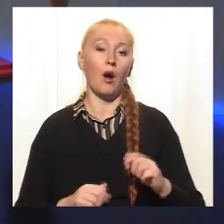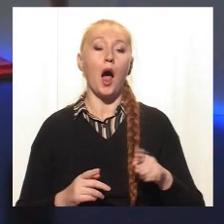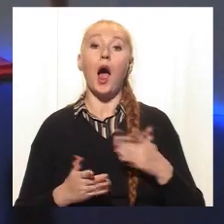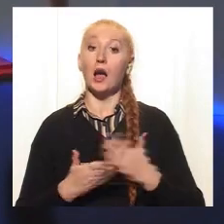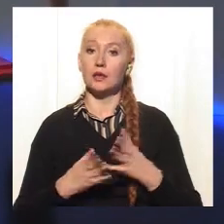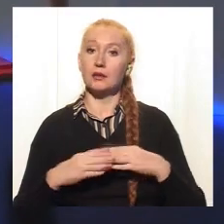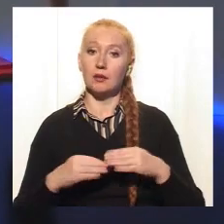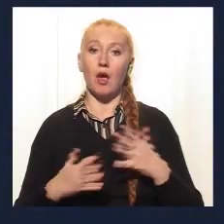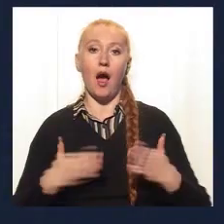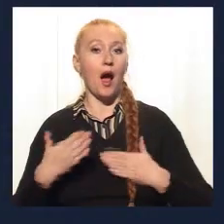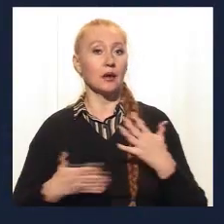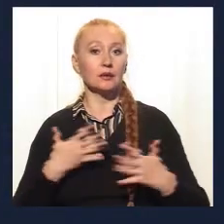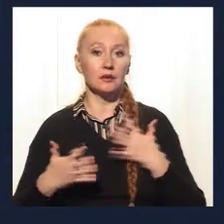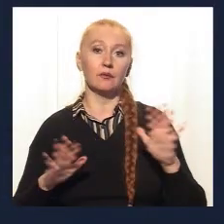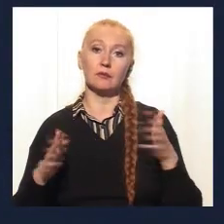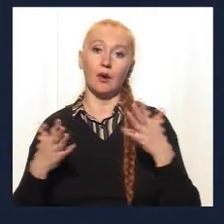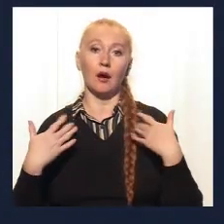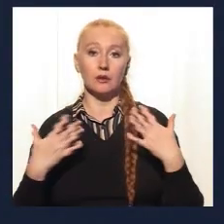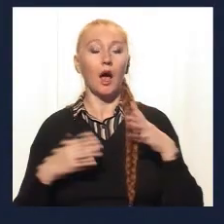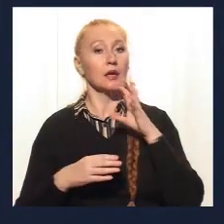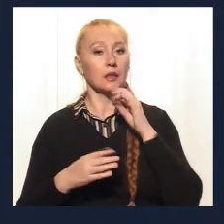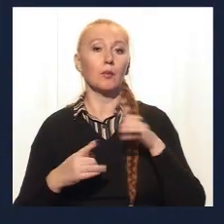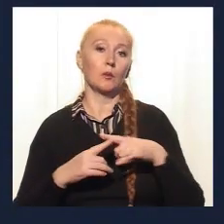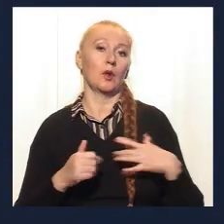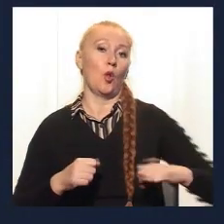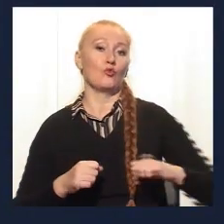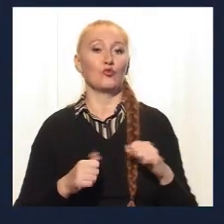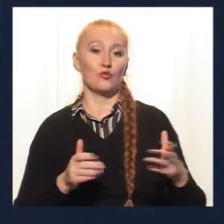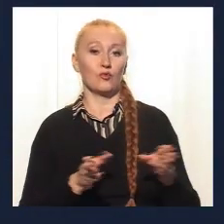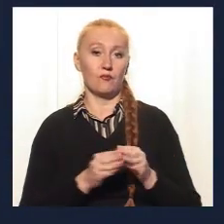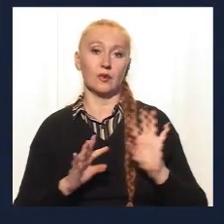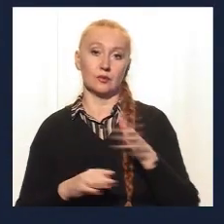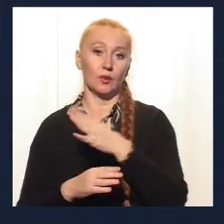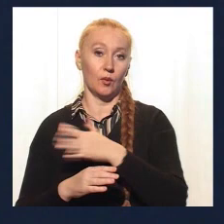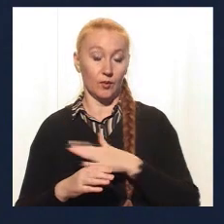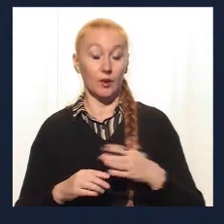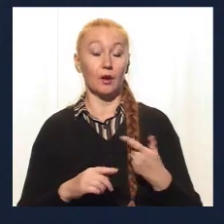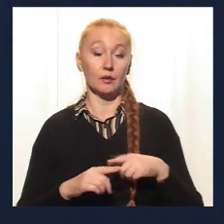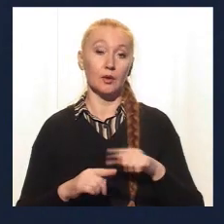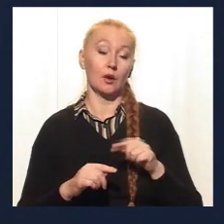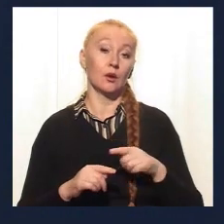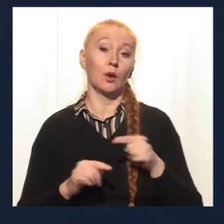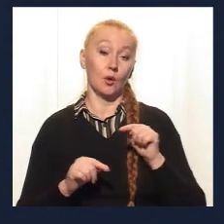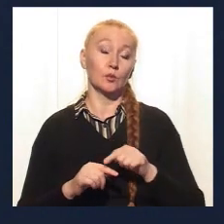які люблять активний віддіх, тоді треба брати собаку, яка змогла б бути компаньоном в їх сім'ї. І тут